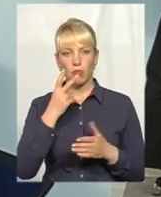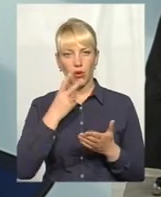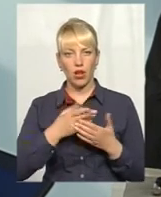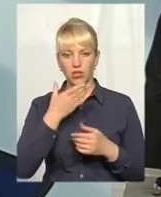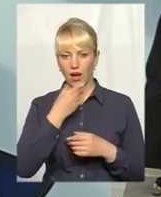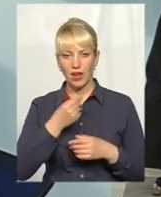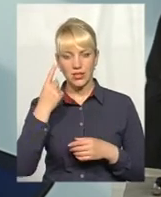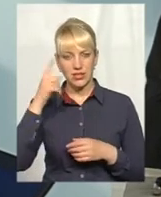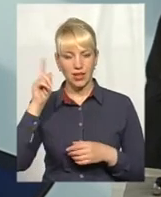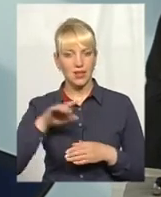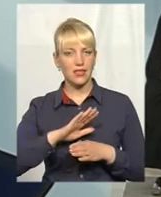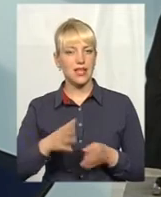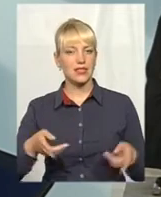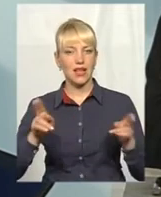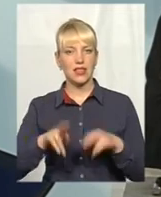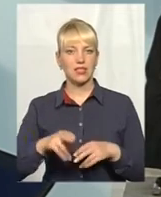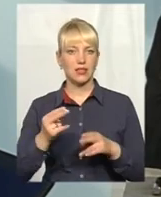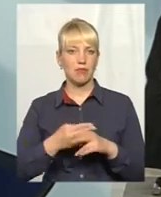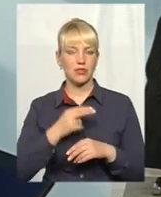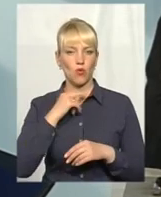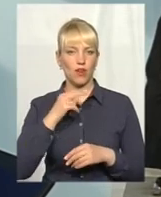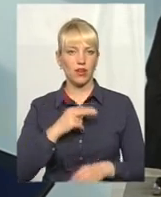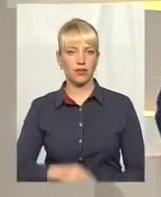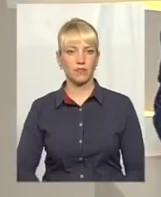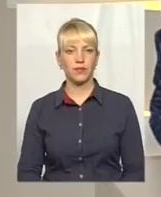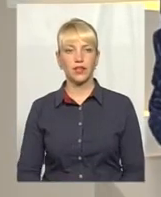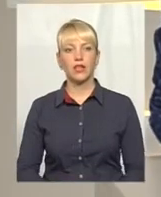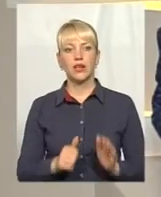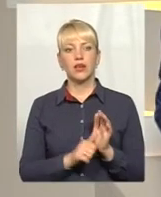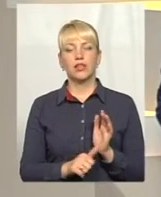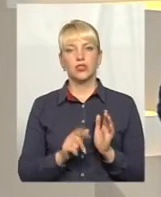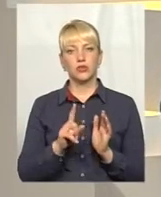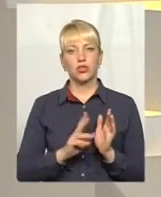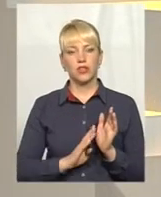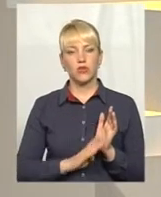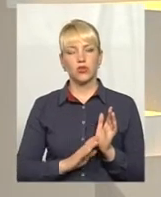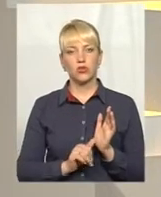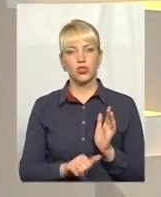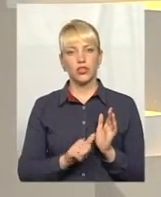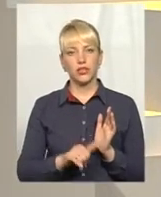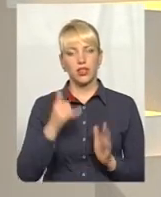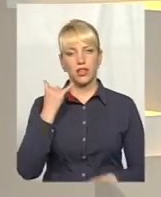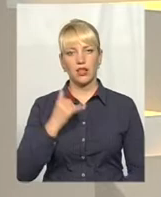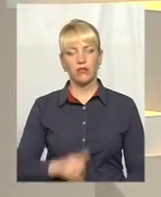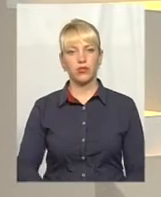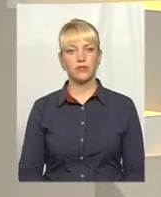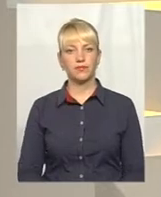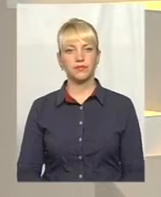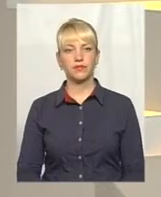не залишиться без уваги. Дякую за відповідь. 61-90-60. Слухаємо вас. Говоріть, будь ласка.